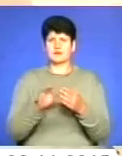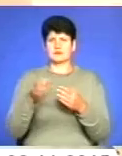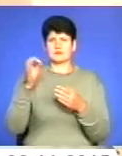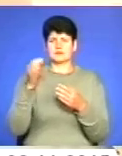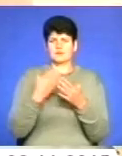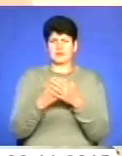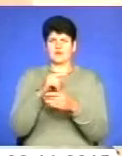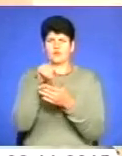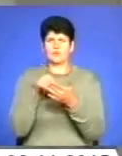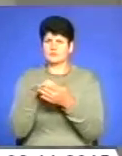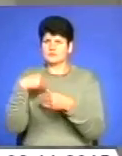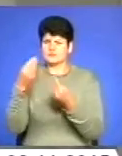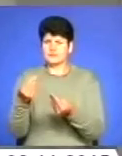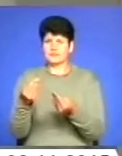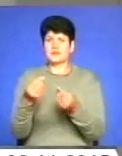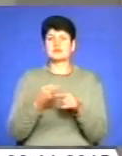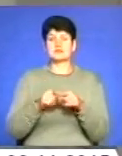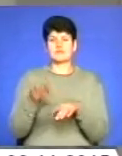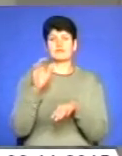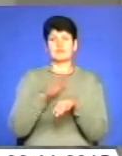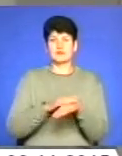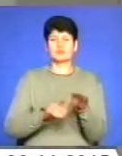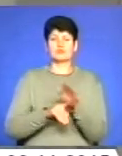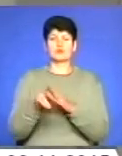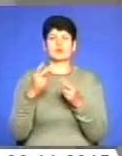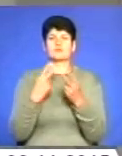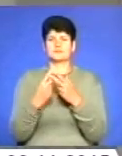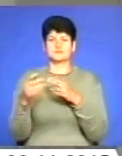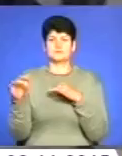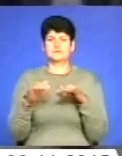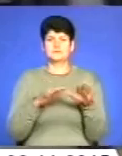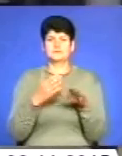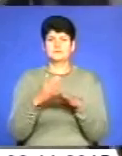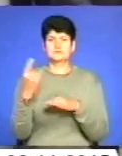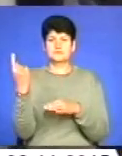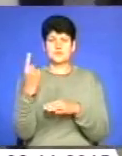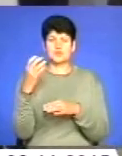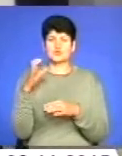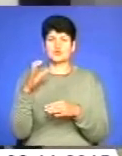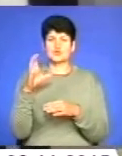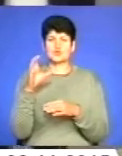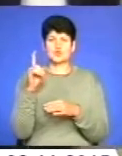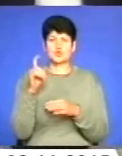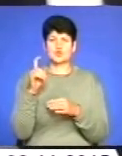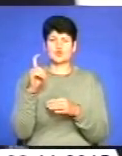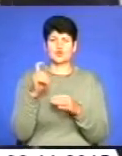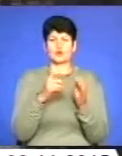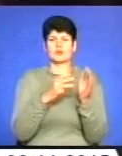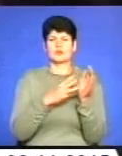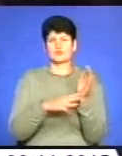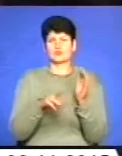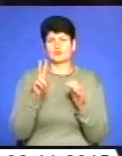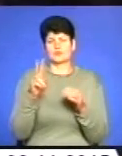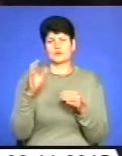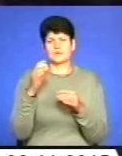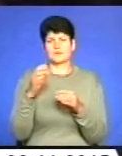будь-кому якесь запитання. За даним фактом, розпочато кримінальне провадження за частиною першої статті 190 Кримінального кодексу України –